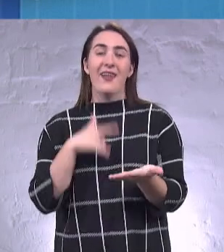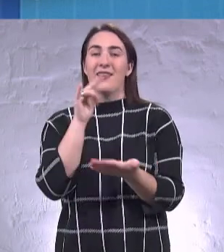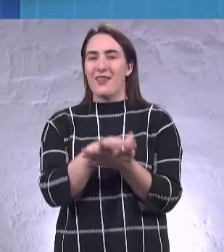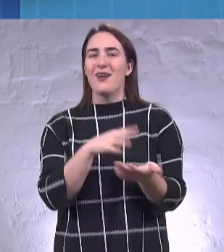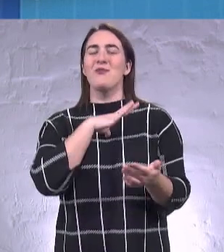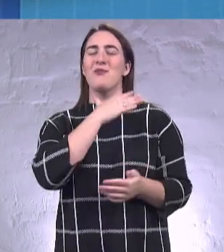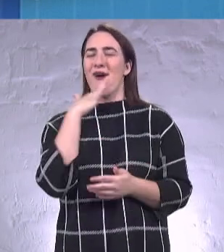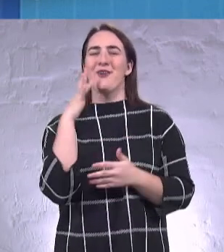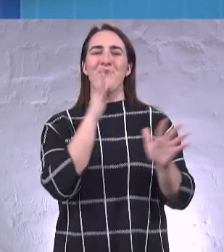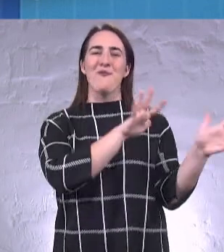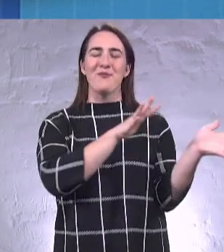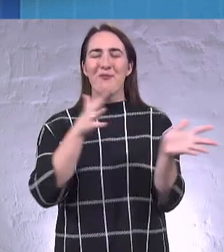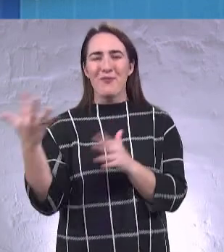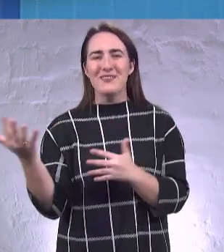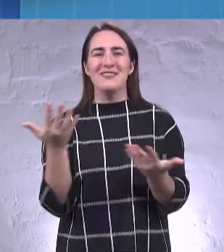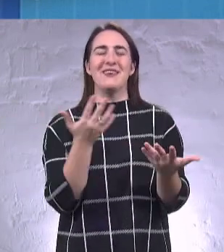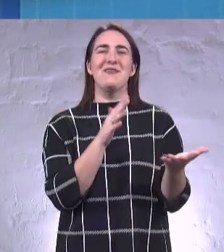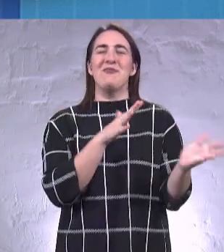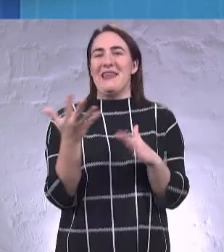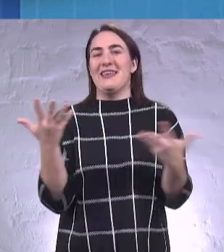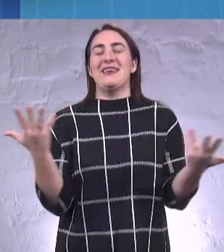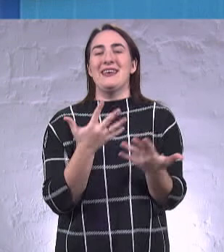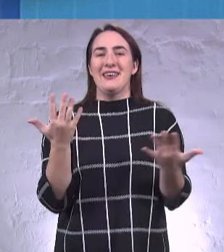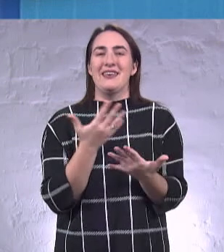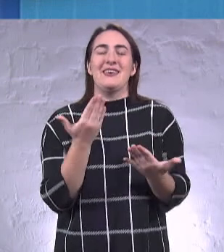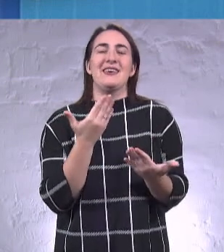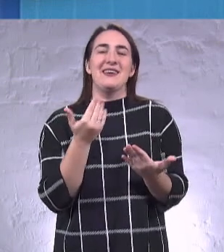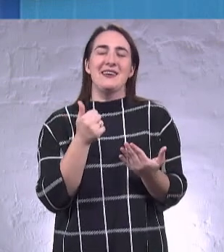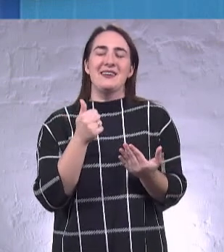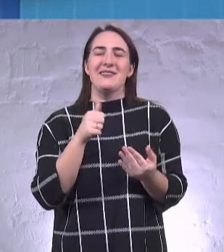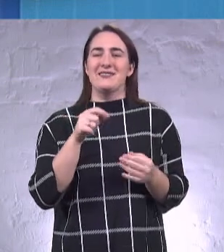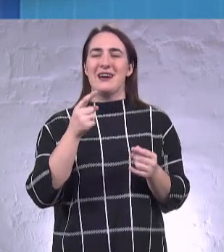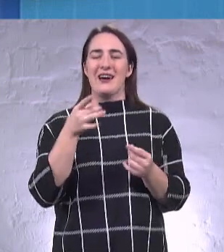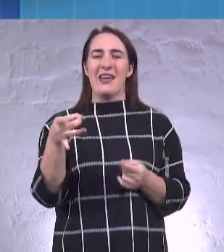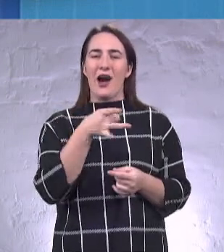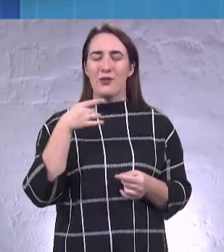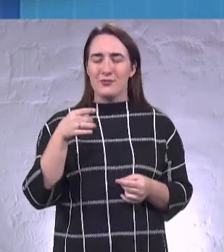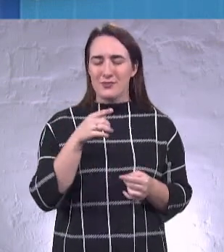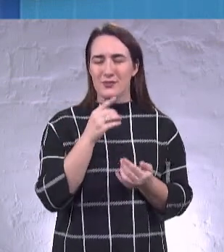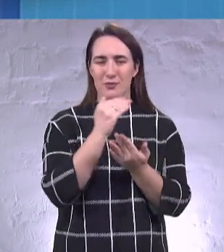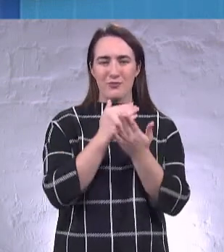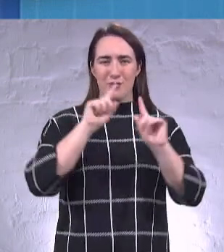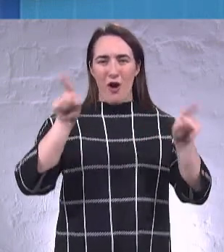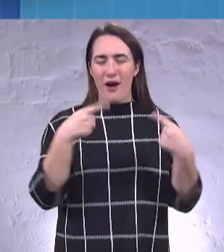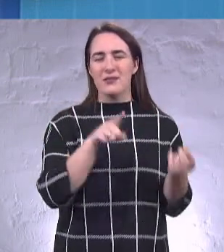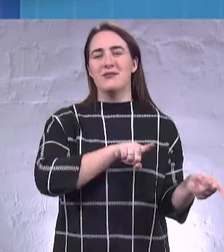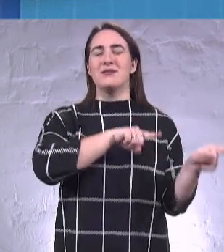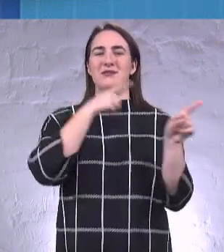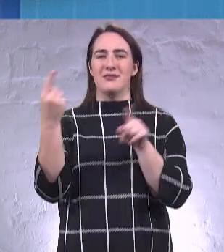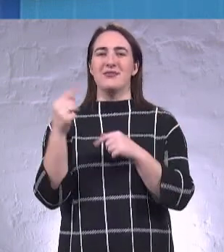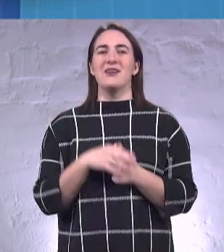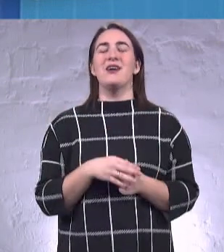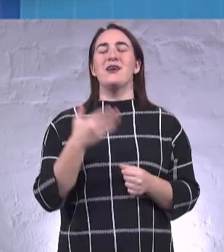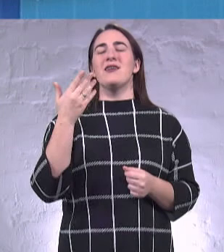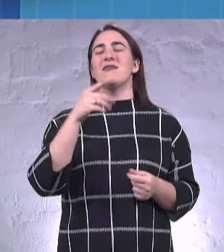подій, які переходили з регіональних проєктів, міжнародні проєкти. Це і канал Дуна і Чорне море.